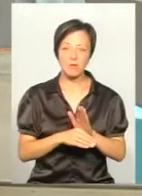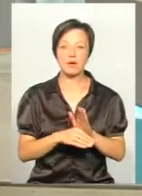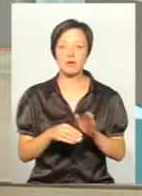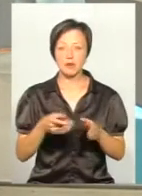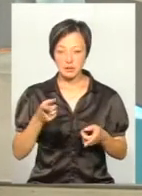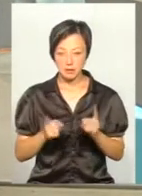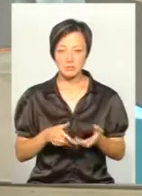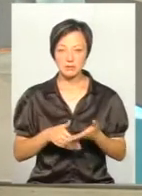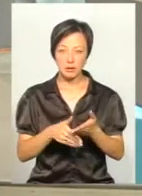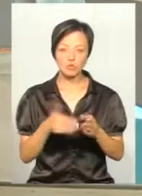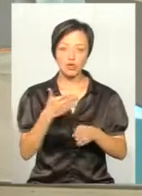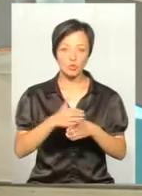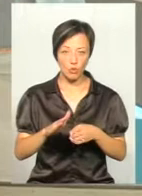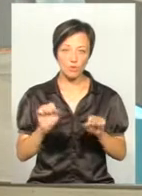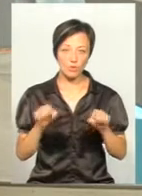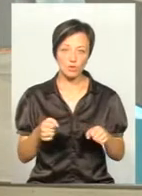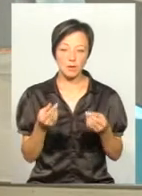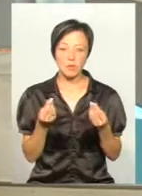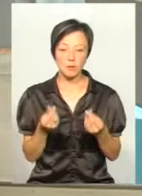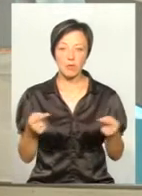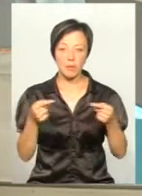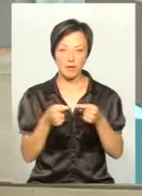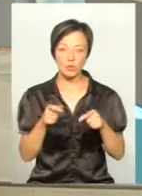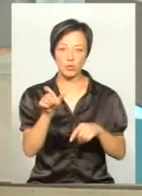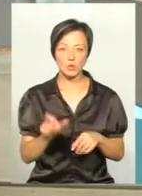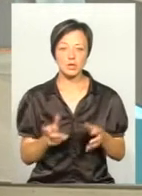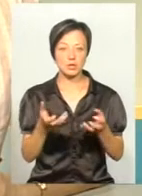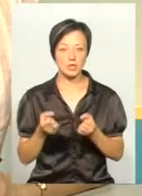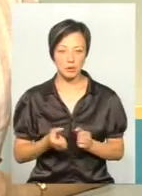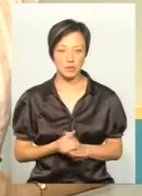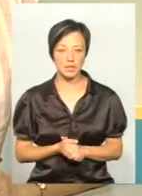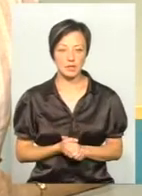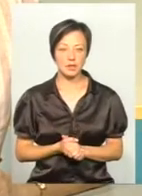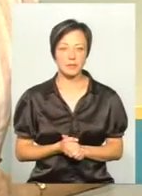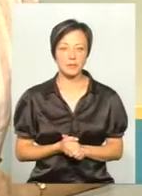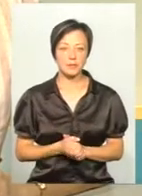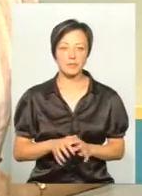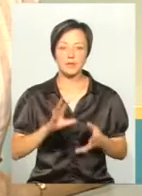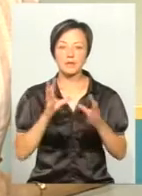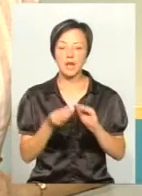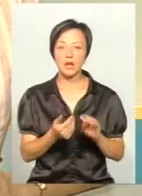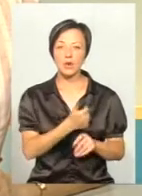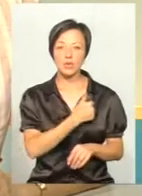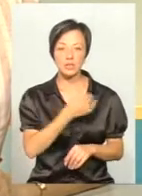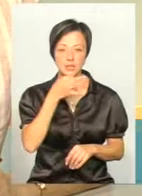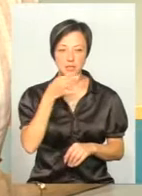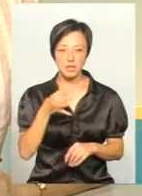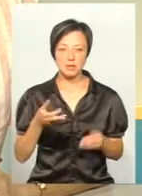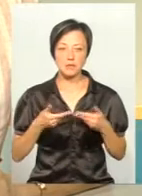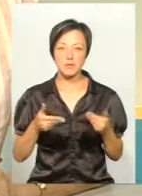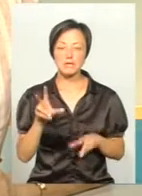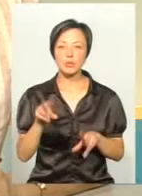дієва, і, бодай, частково якусь певну суму людина отримує. Взагалі, хочеться сказати, що ми